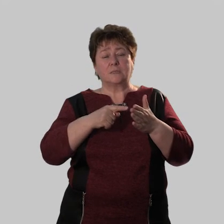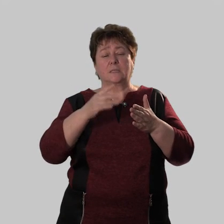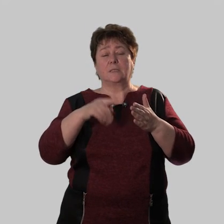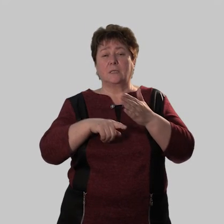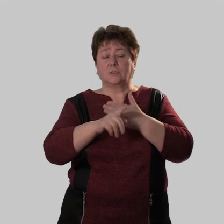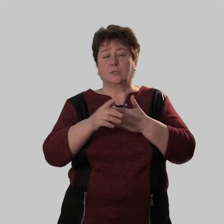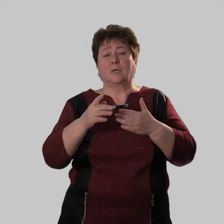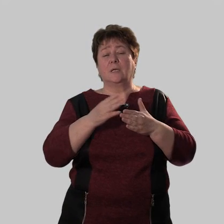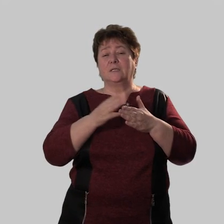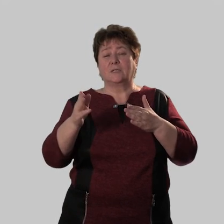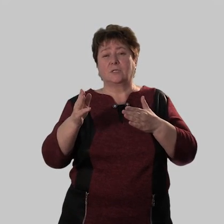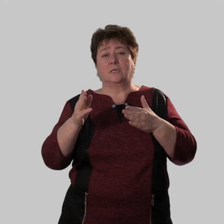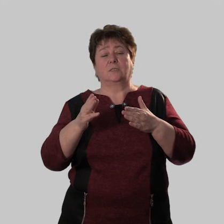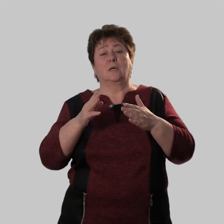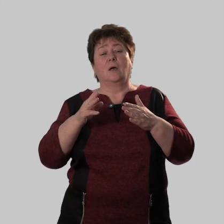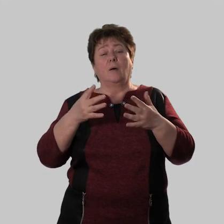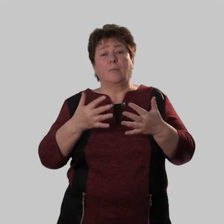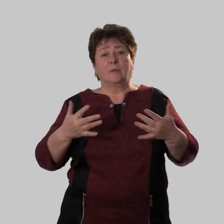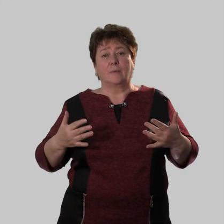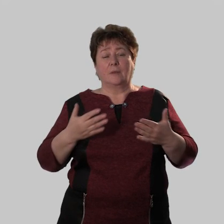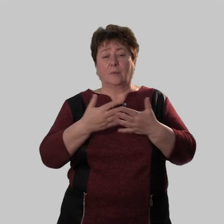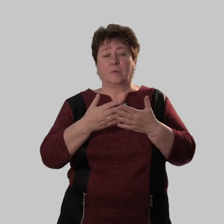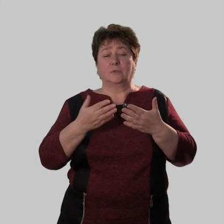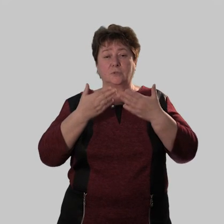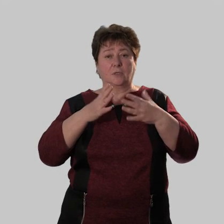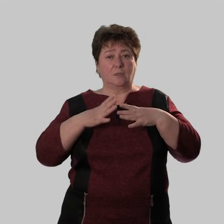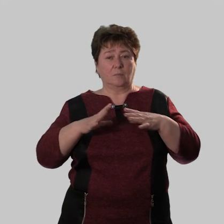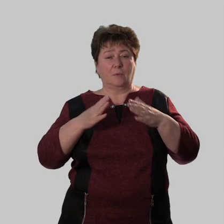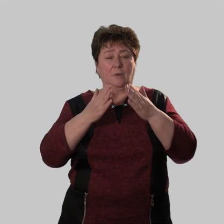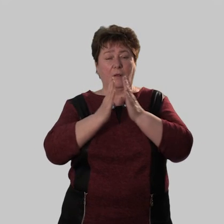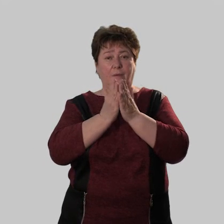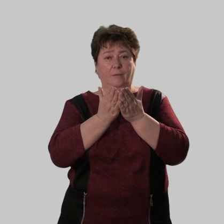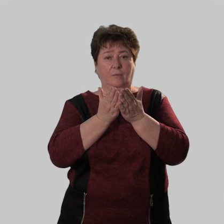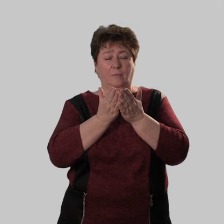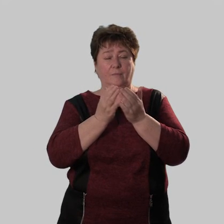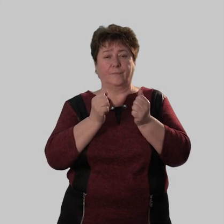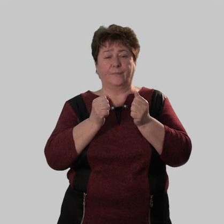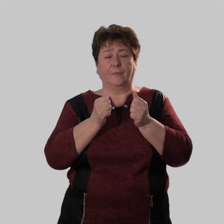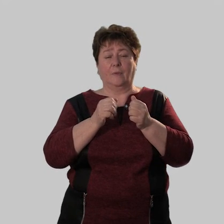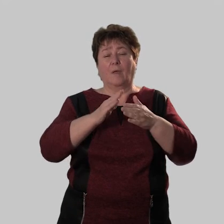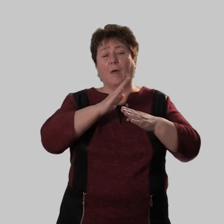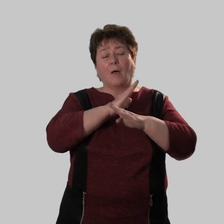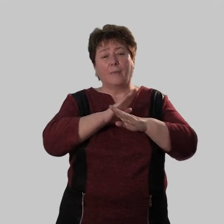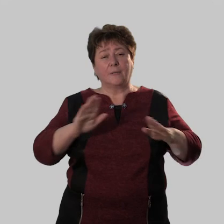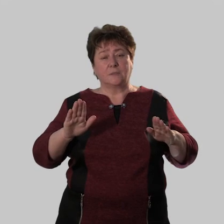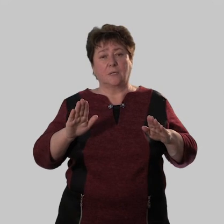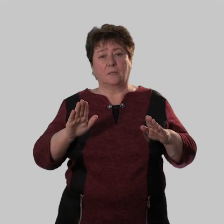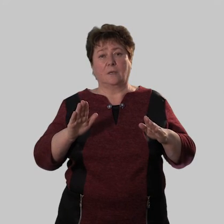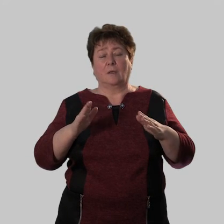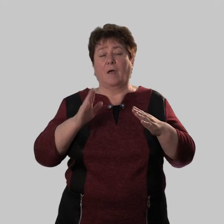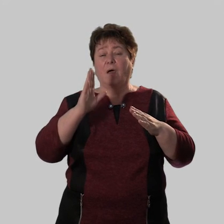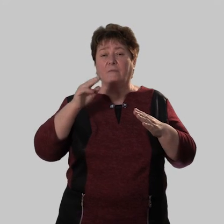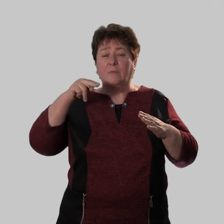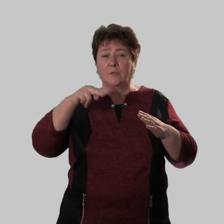указании на часть предмета. Например, не читал книгу. Отрицание.